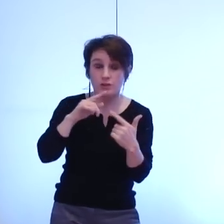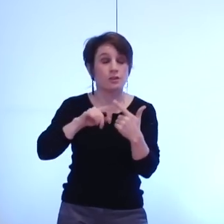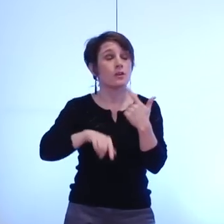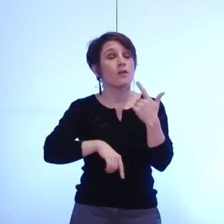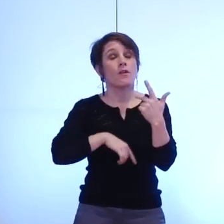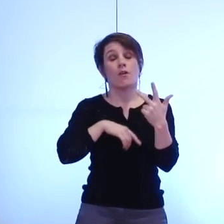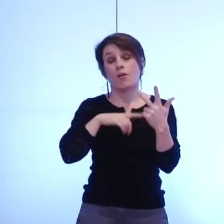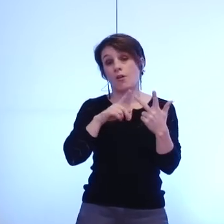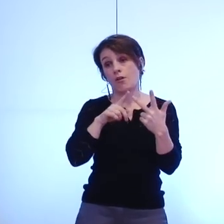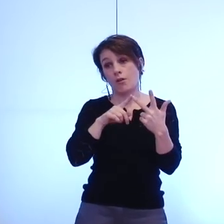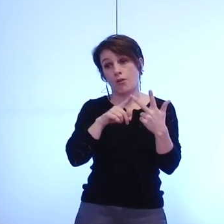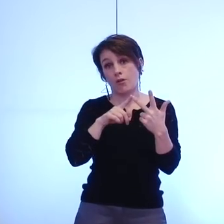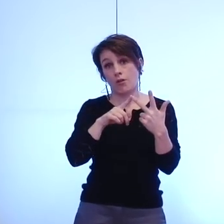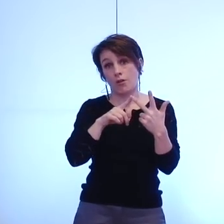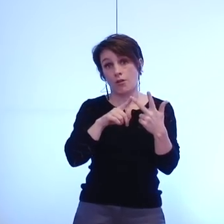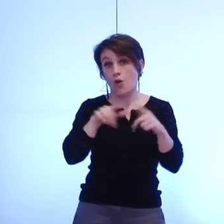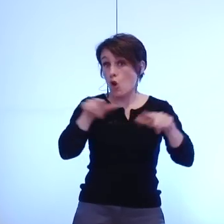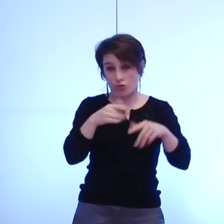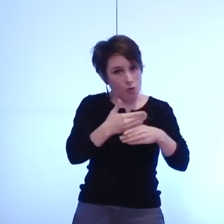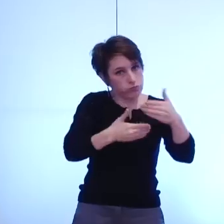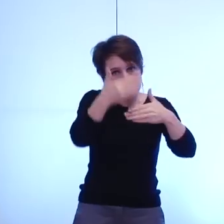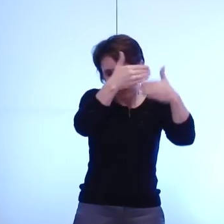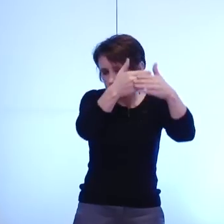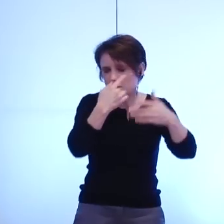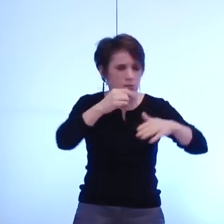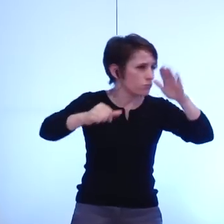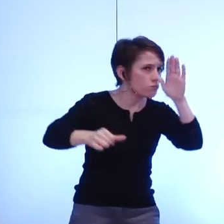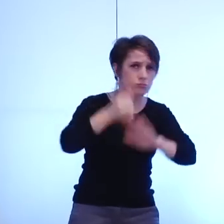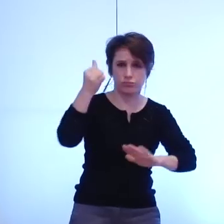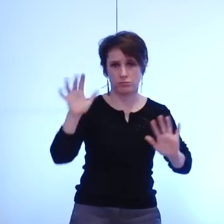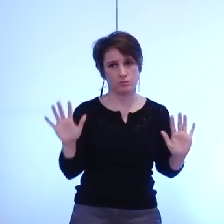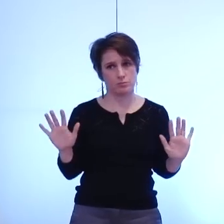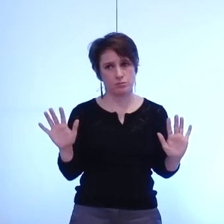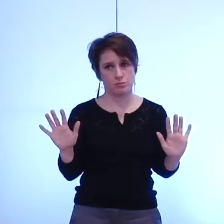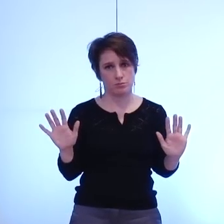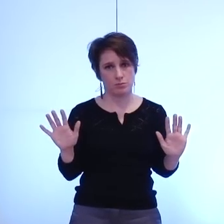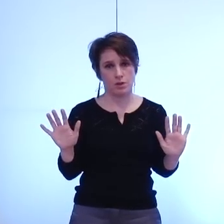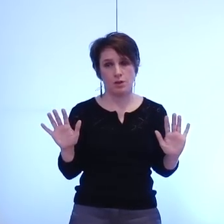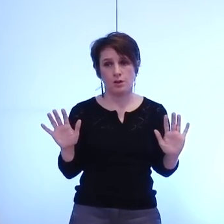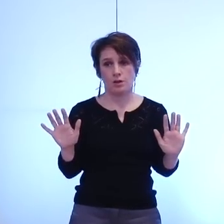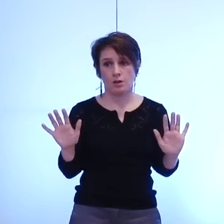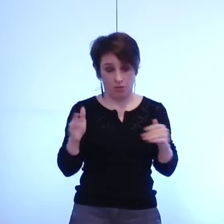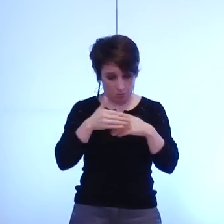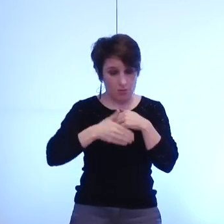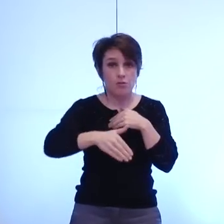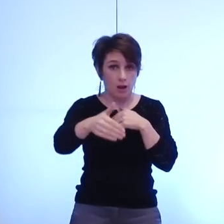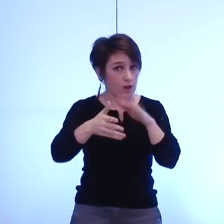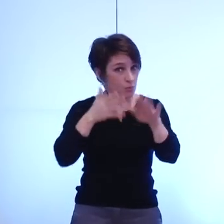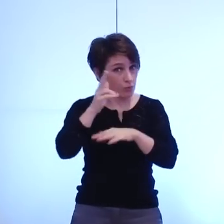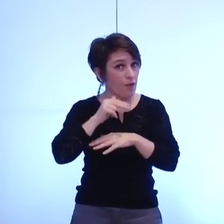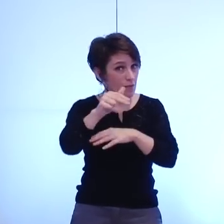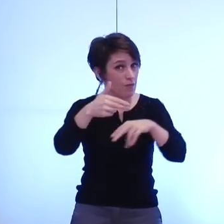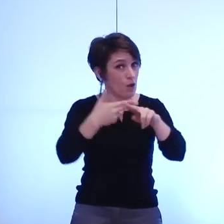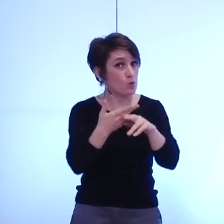j'ai parlé bien sûr de la construction de logements majeurs déterminants encore une fois et demain nous aurons les outils